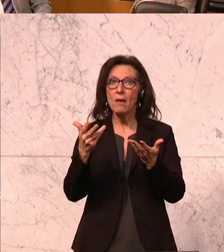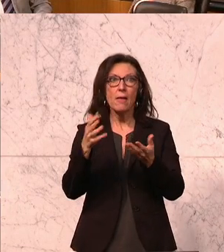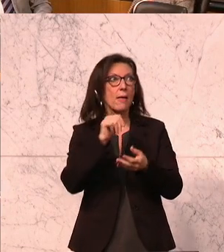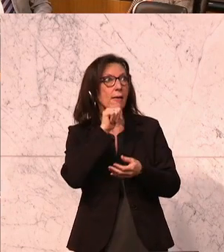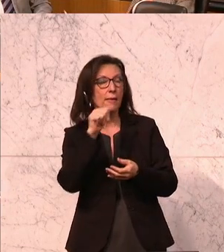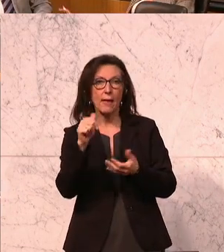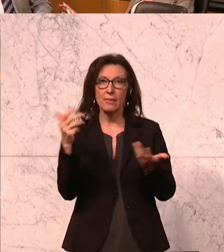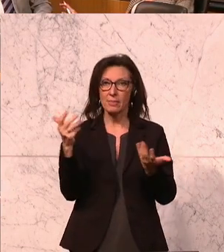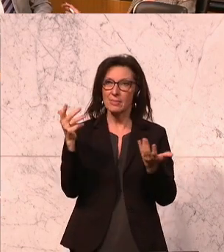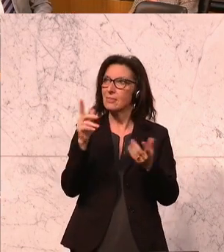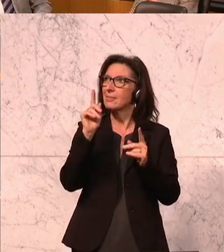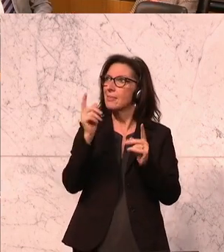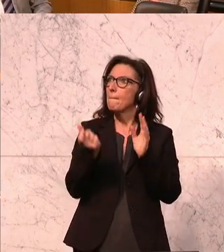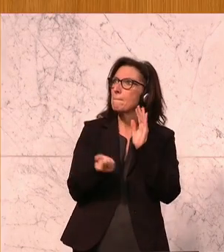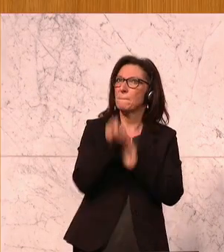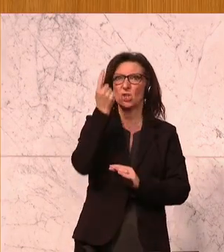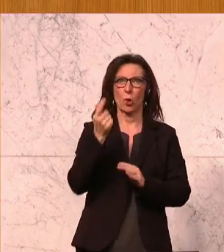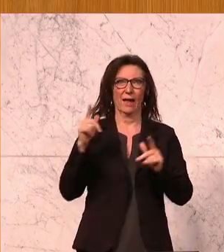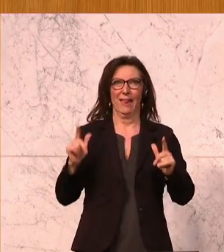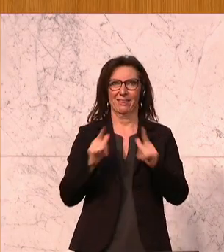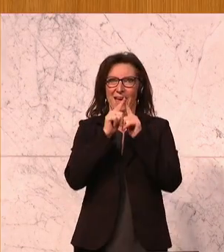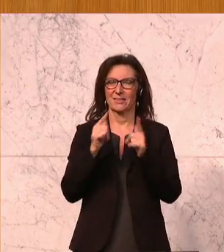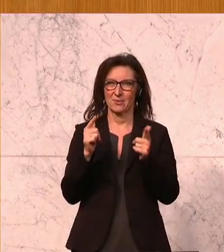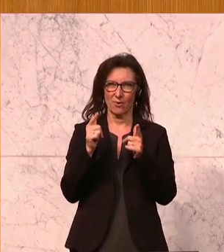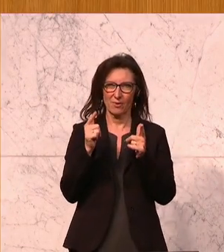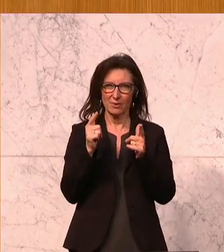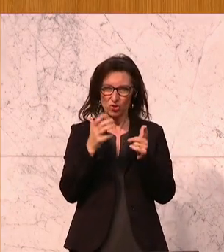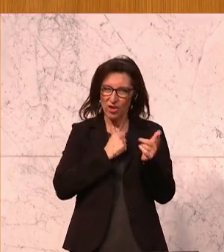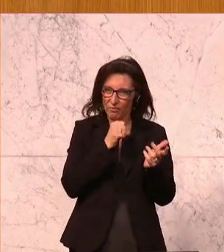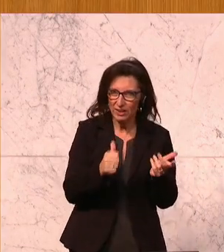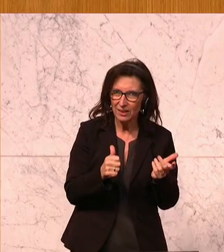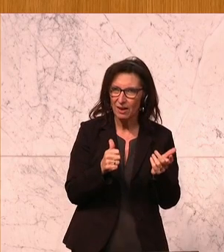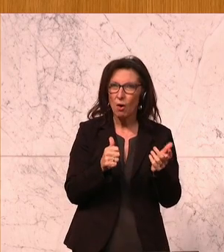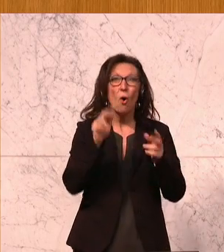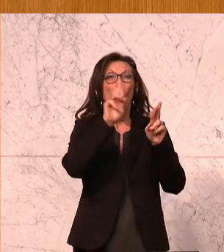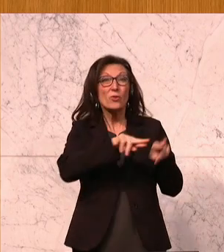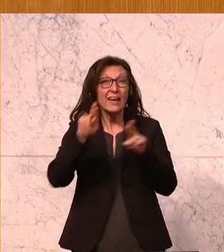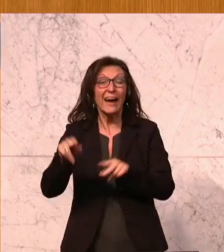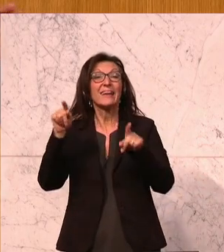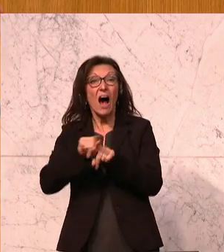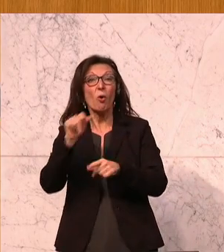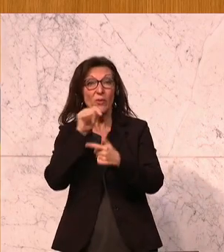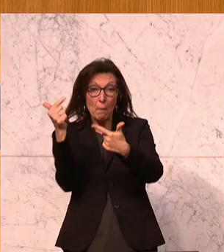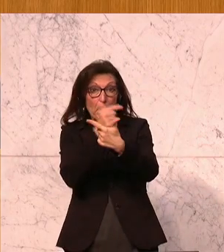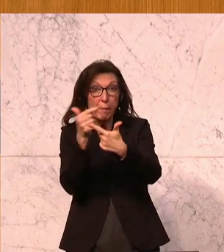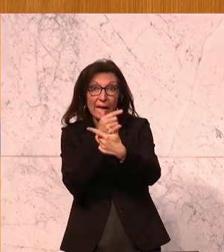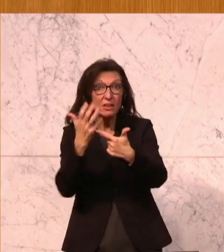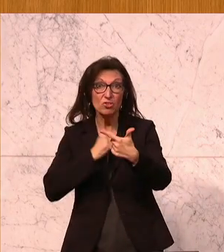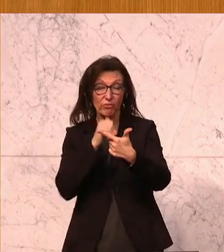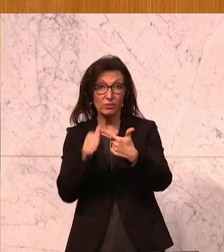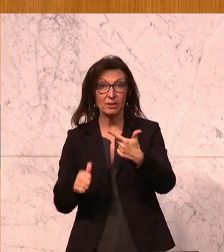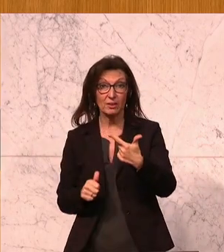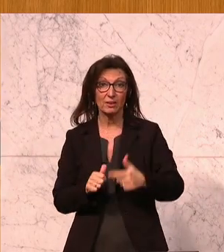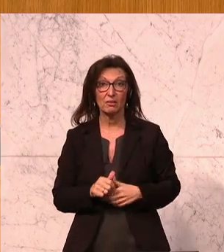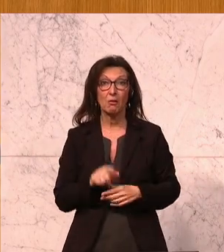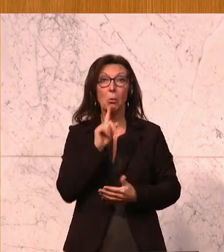also herausragende Leistungen, noch Gerechtigkeit. Wir schaffen beides nicht, sondern